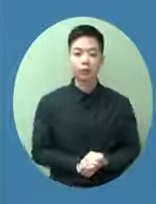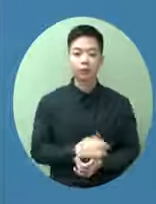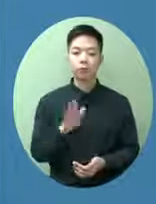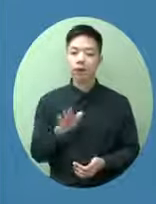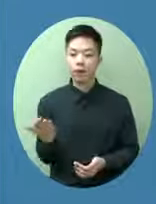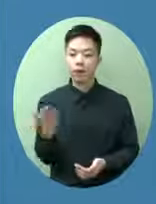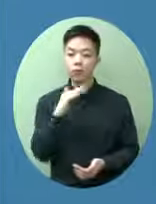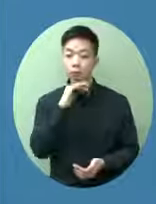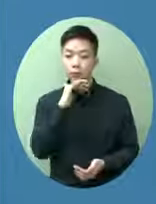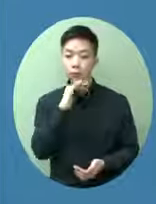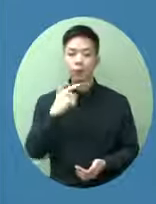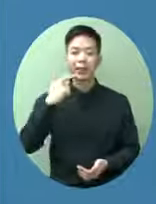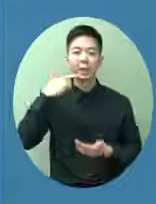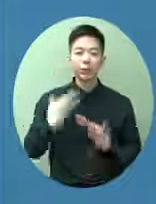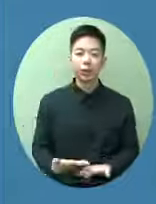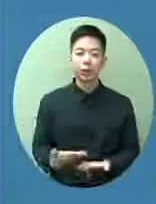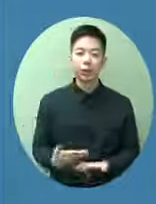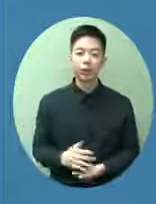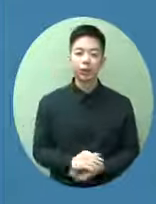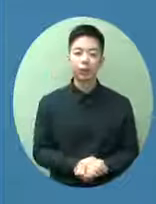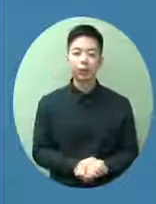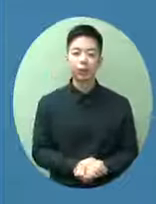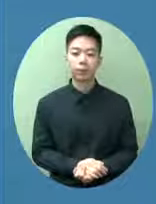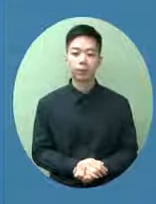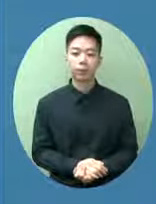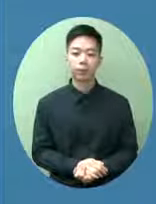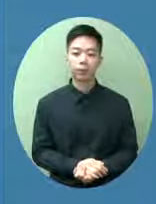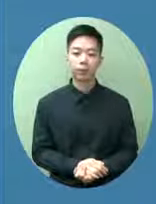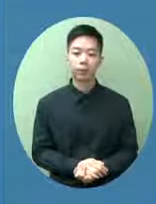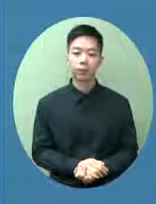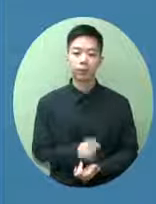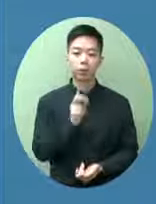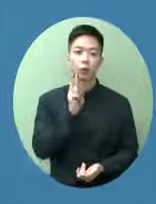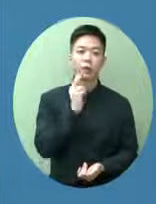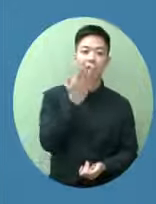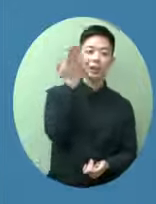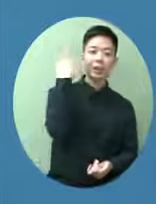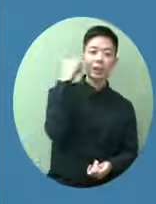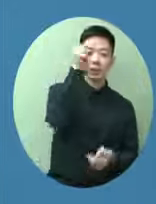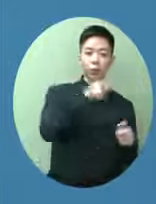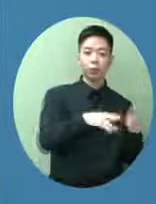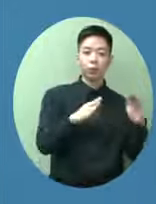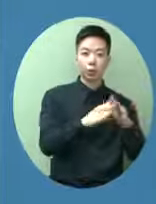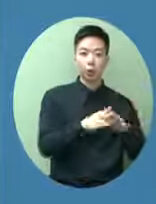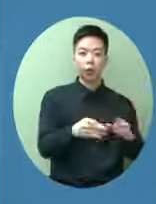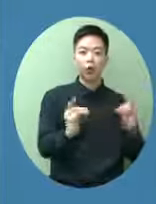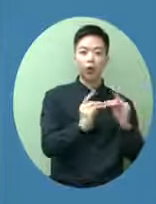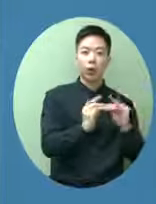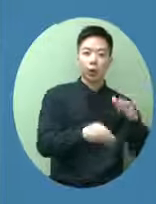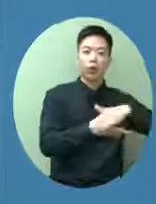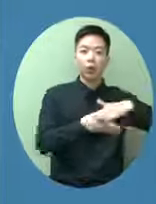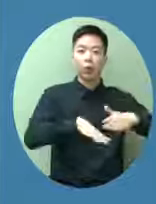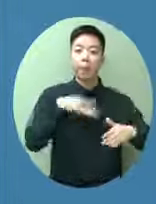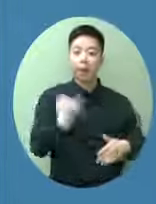想像如果是嚴重的個案又回復到我們很早階段醫管局的隔離設施又不夠甚至